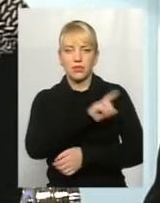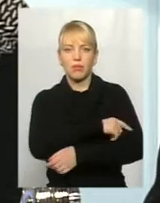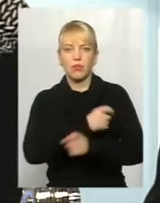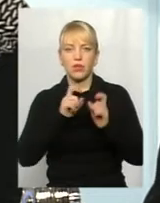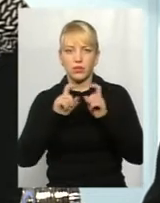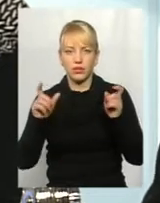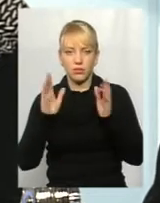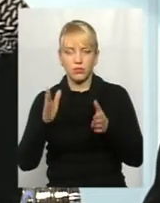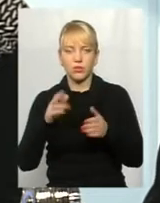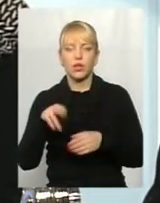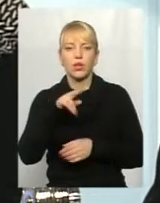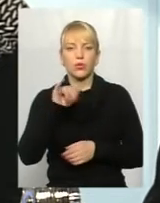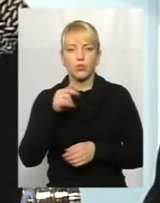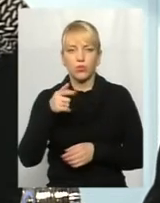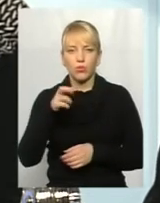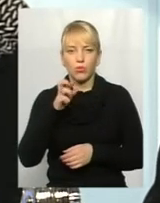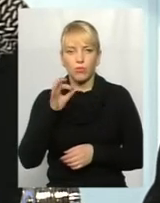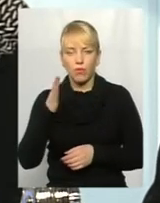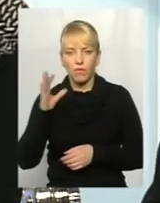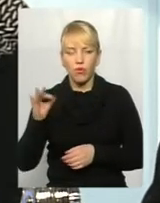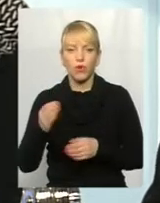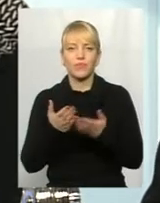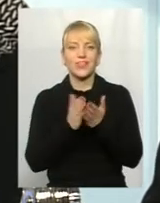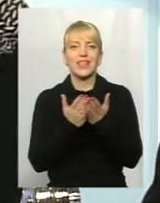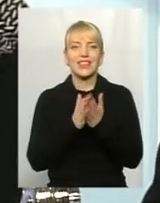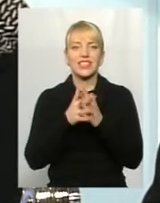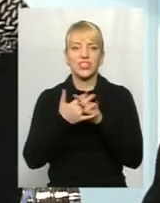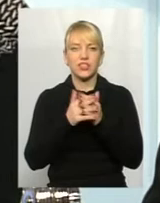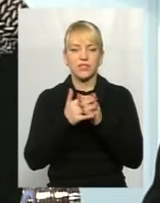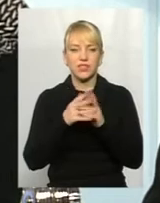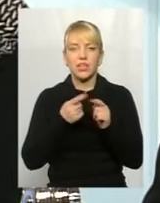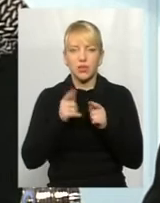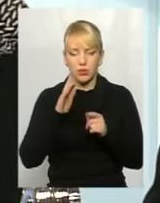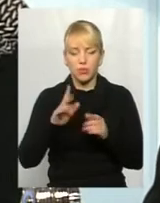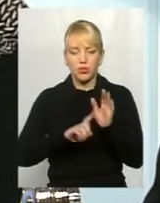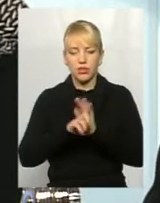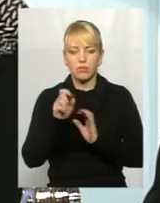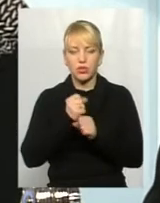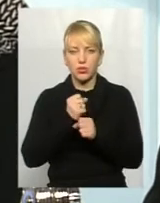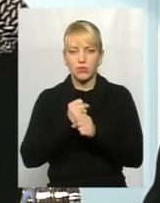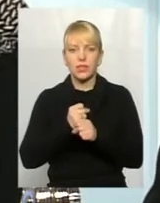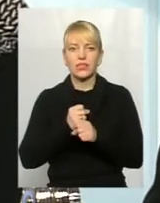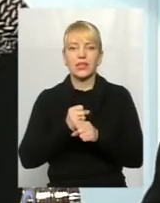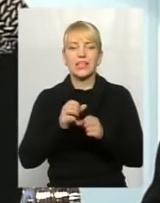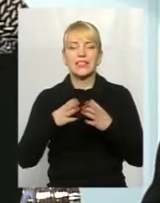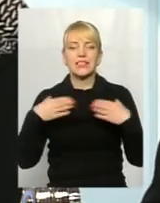Дубово, в Книжківцях, у нас почав працювати сімейний